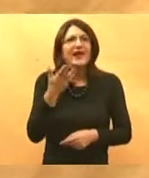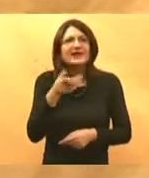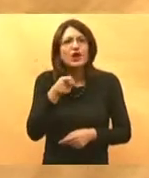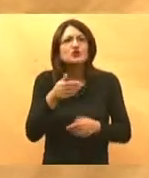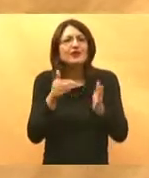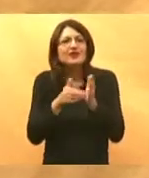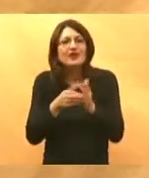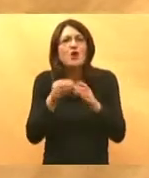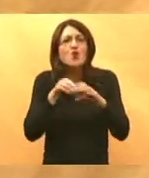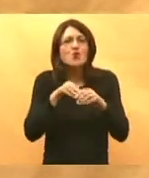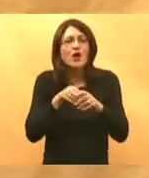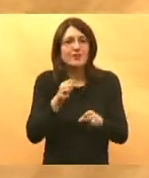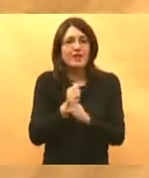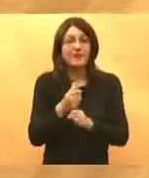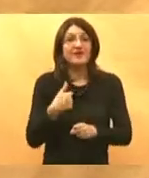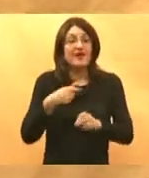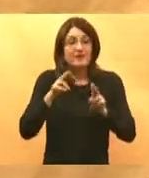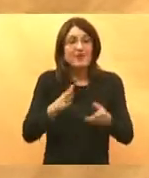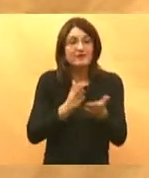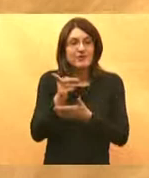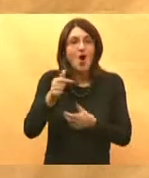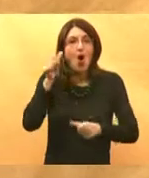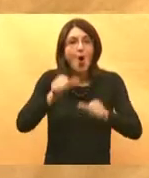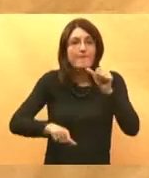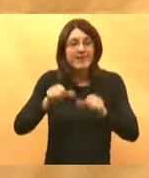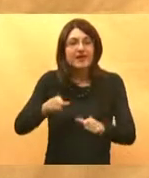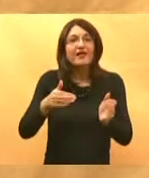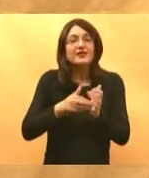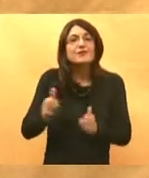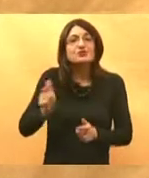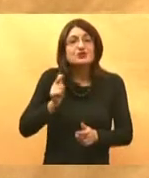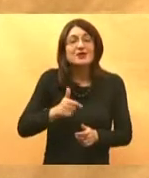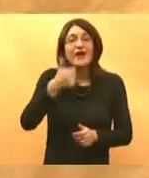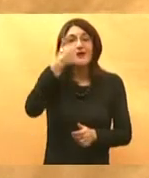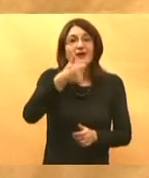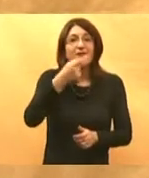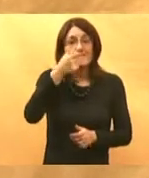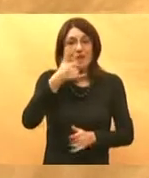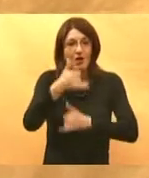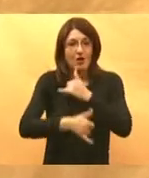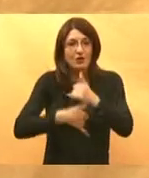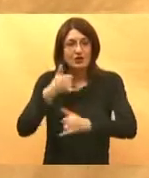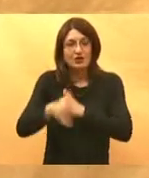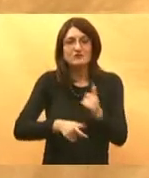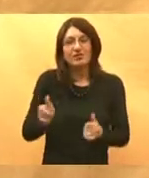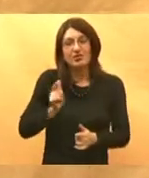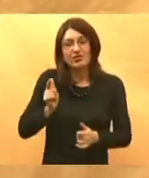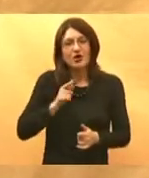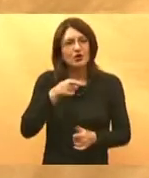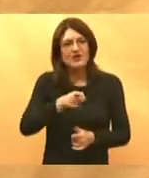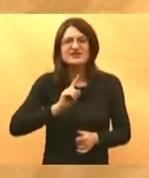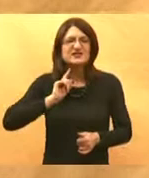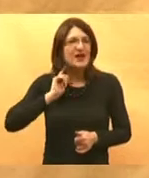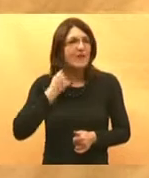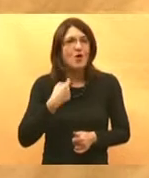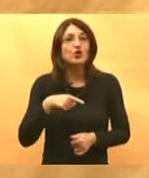potrebno napraviti konkretno imam slučaj gdje se na operaciju trebalo čekati godinu i pol što je s rabote radi se